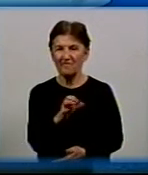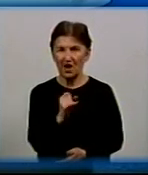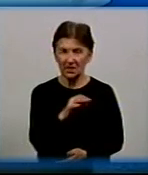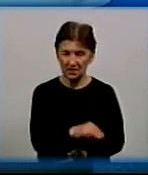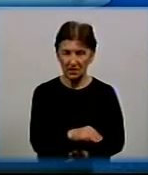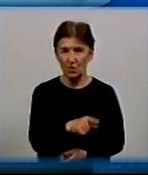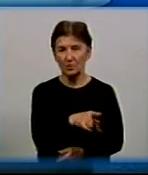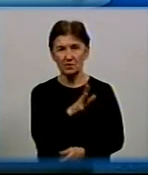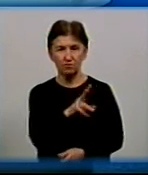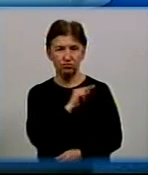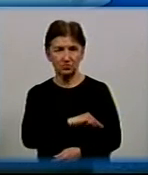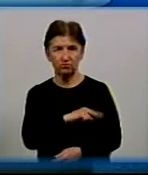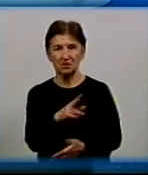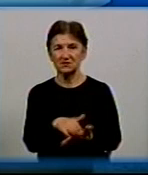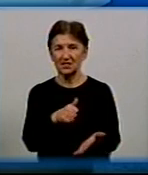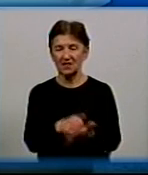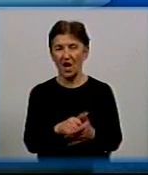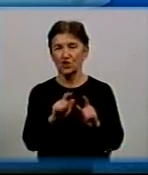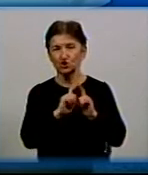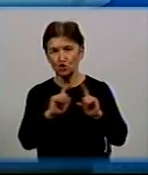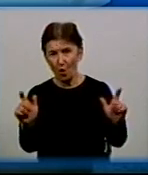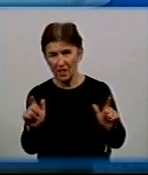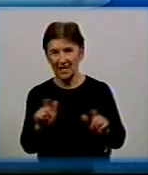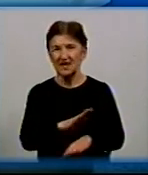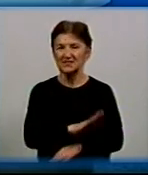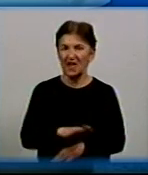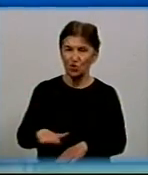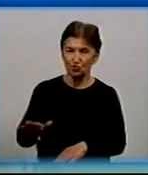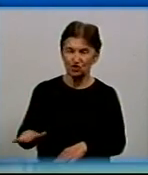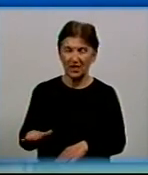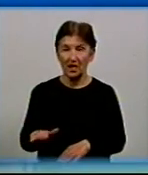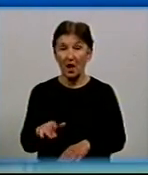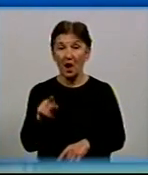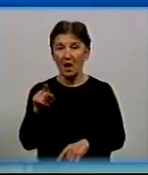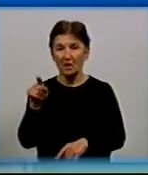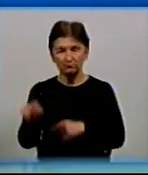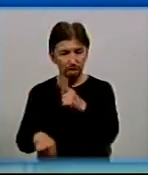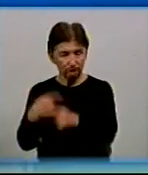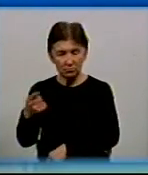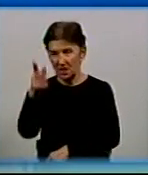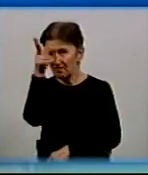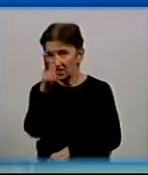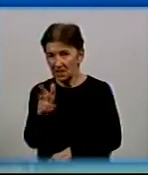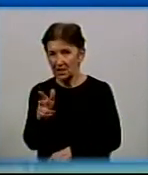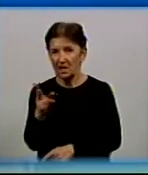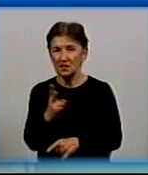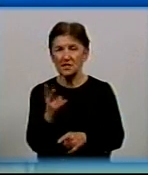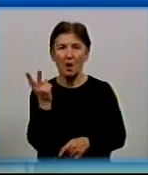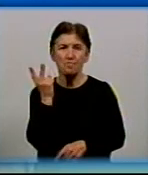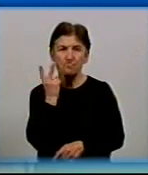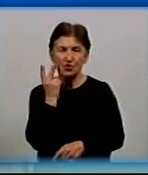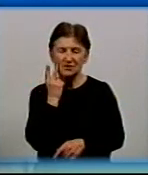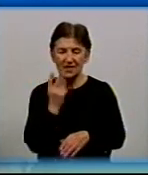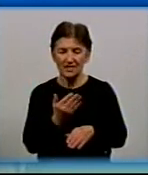на школи, садочки і на житловий сектор. А в цьому кварталі побудувати таку котельню, але постійно і